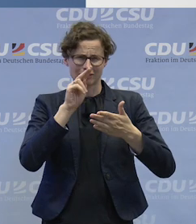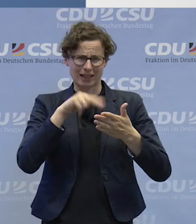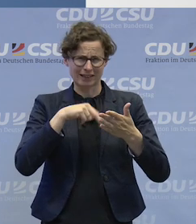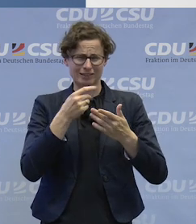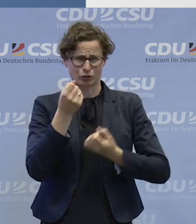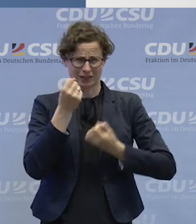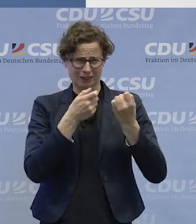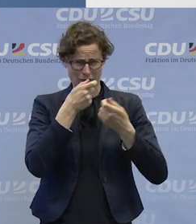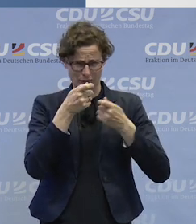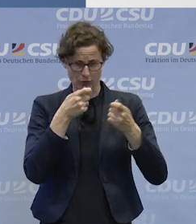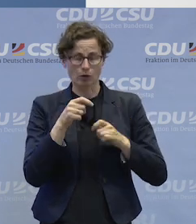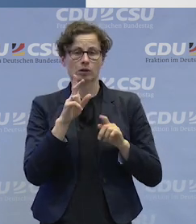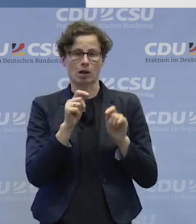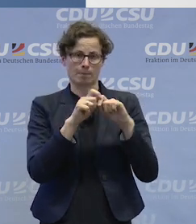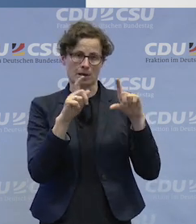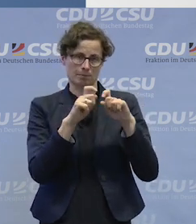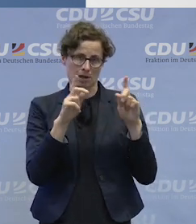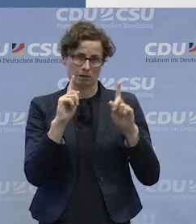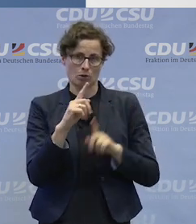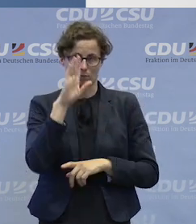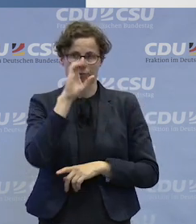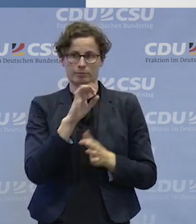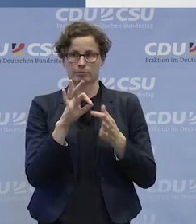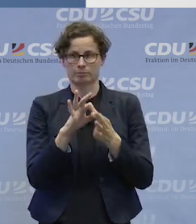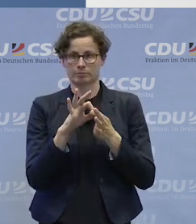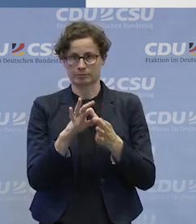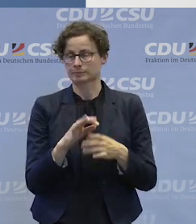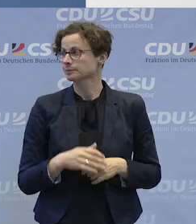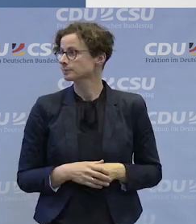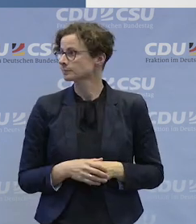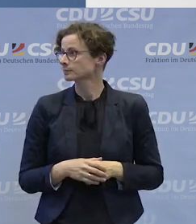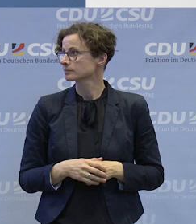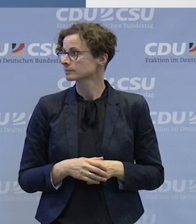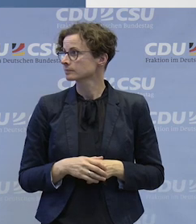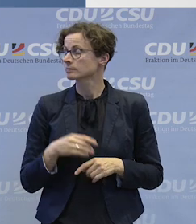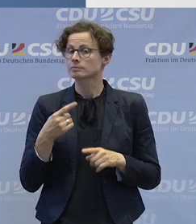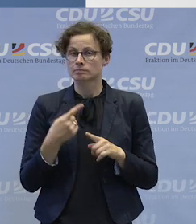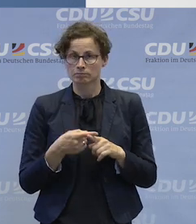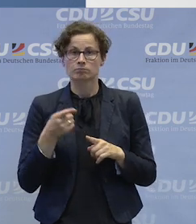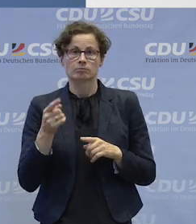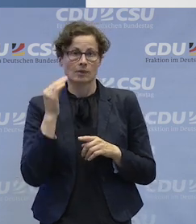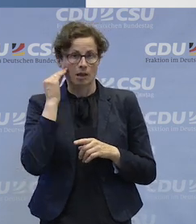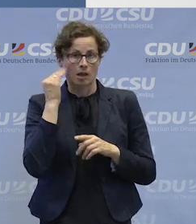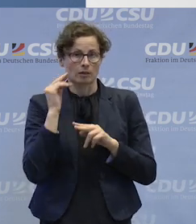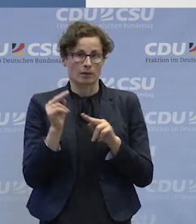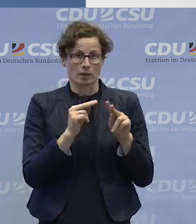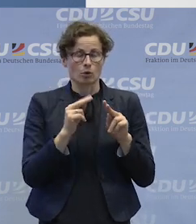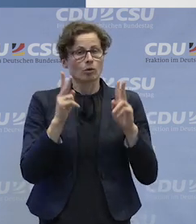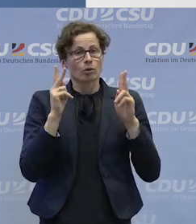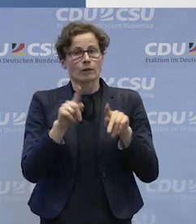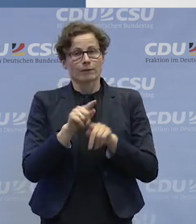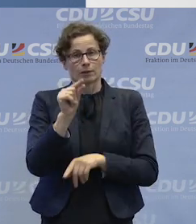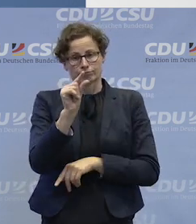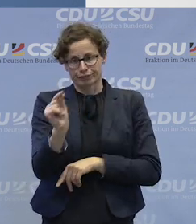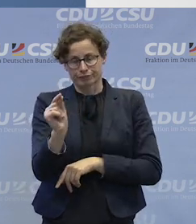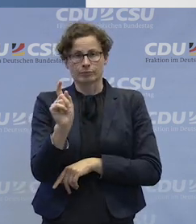kann, sich darüber auch nochmal zu informieren. Und in der Zentral gesteuert ist dieses Lernvideo. Das ist ein Player, ähnlich wie bei